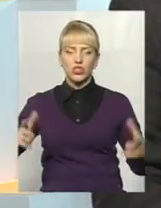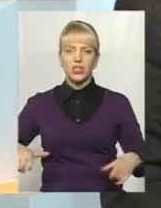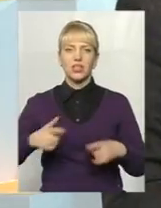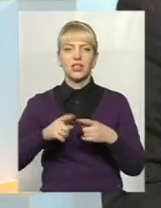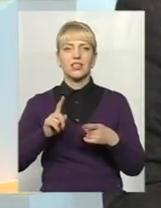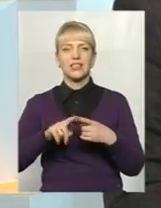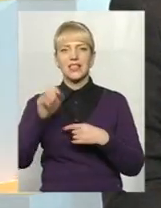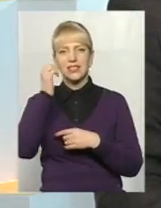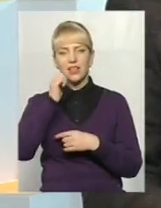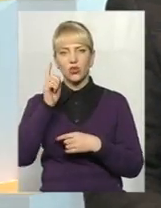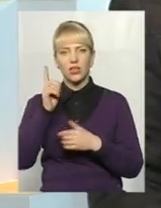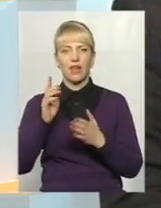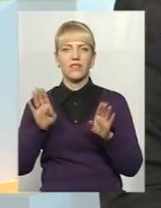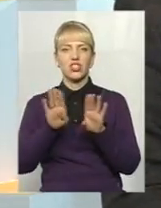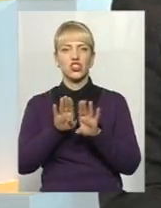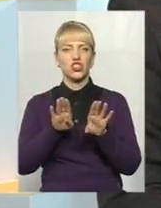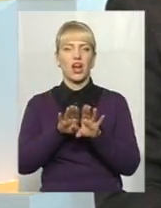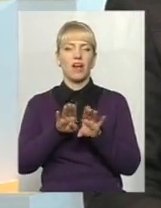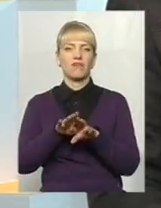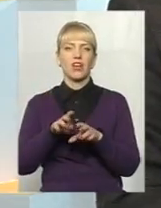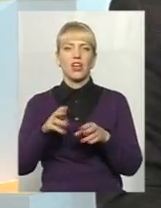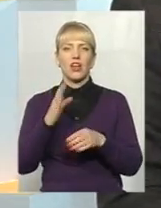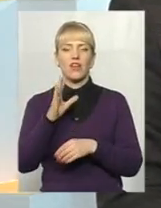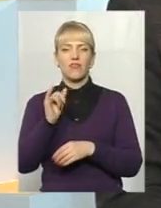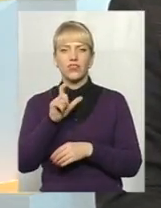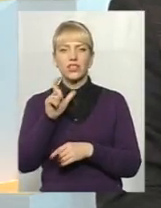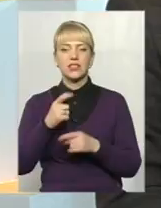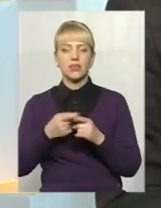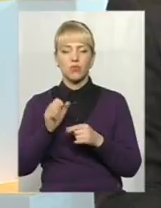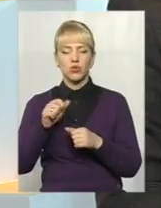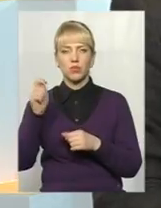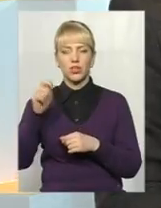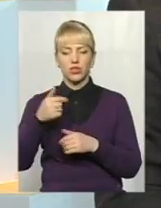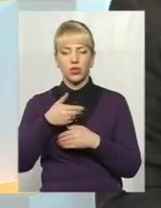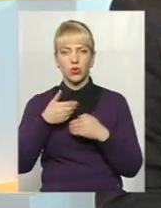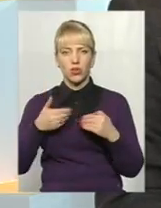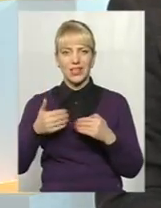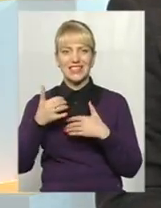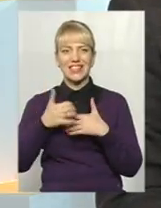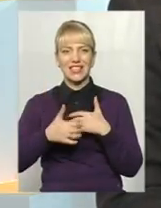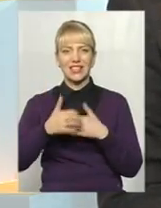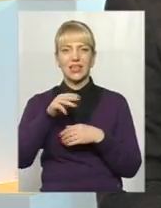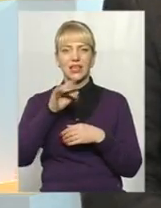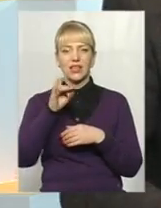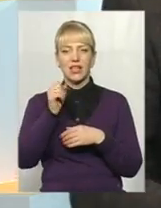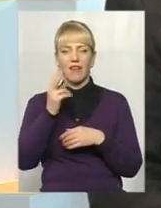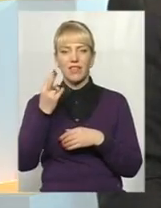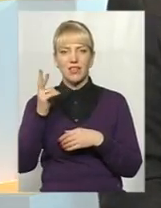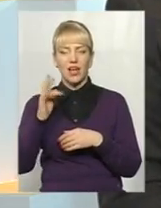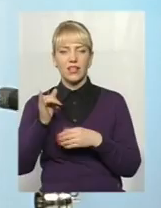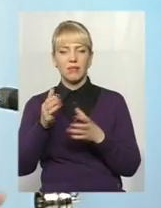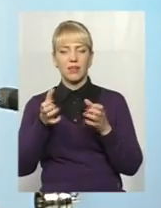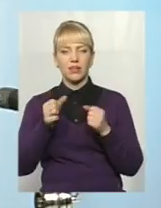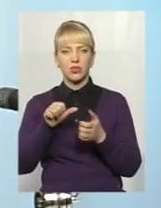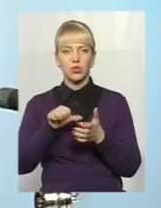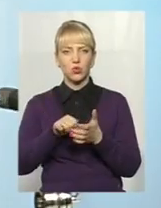і все-все-все інше, вони можуть приїхати до нас всередині травня, це буде там 14-15 травня, і прийняти участь